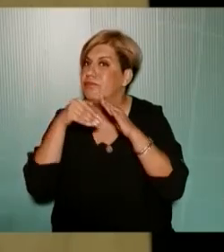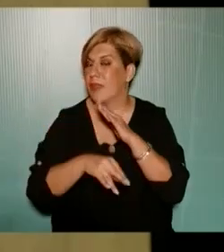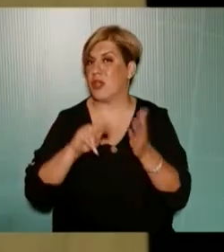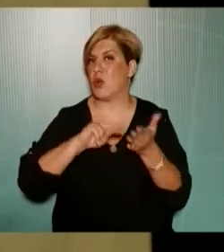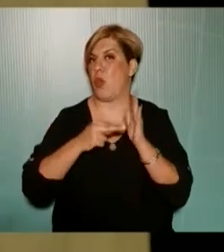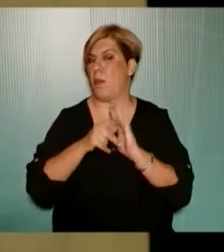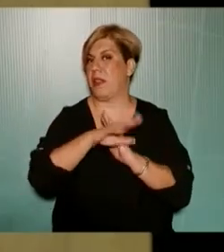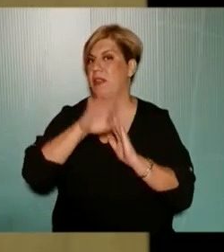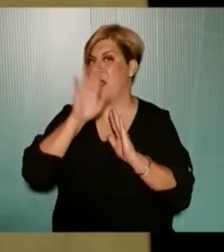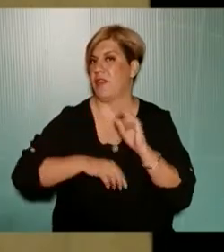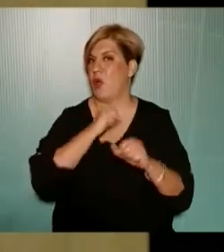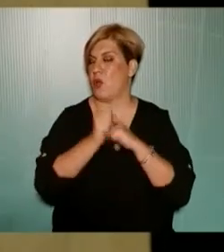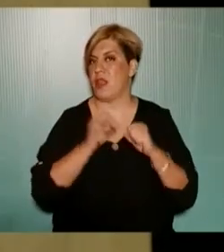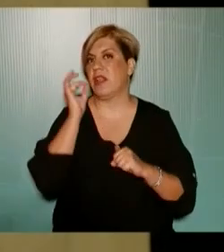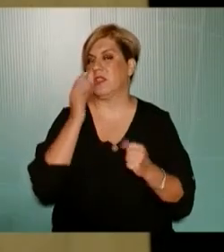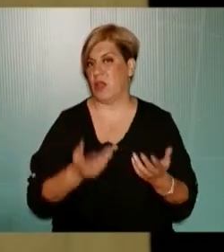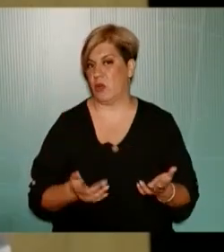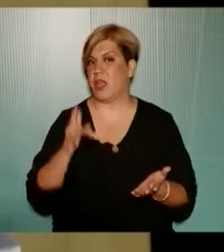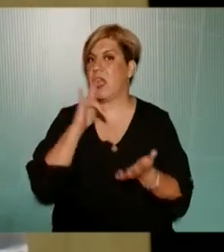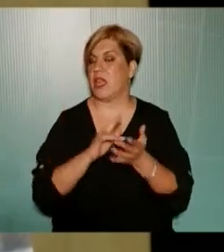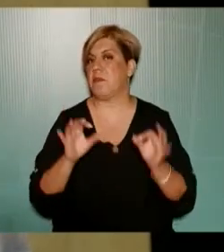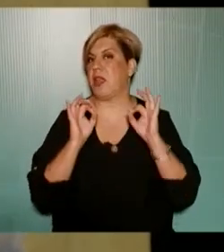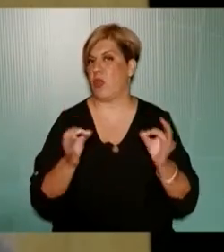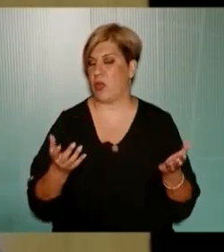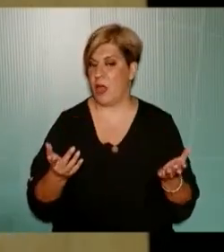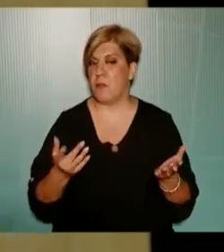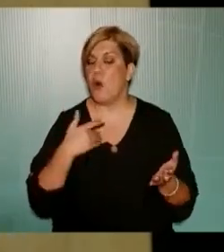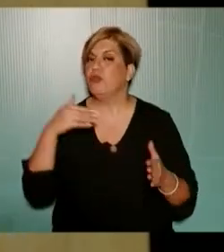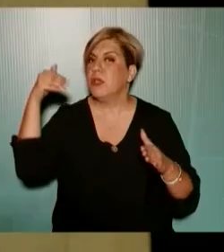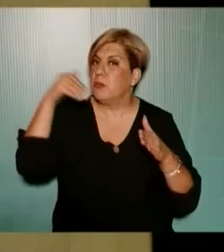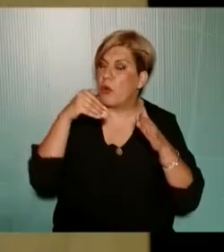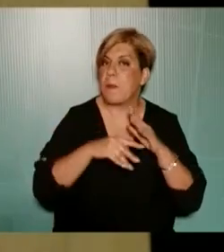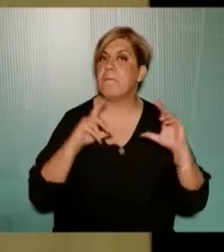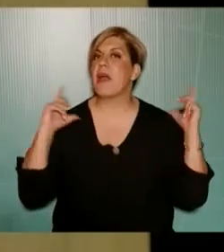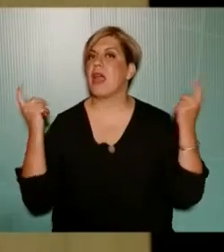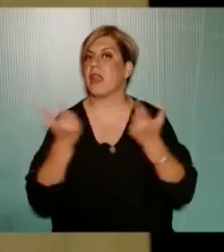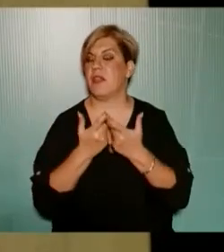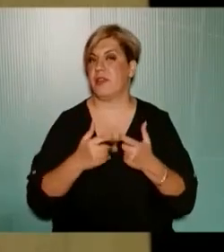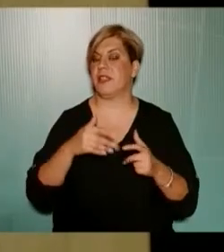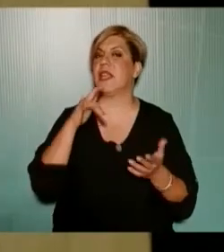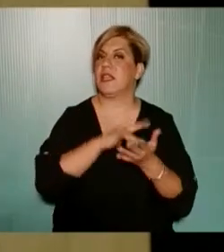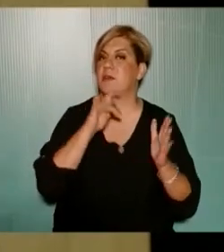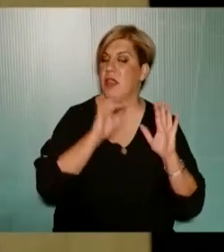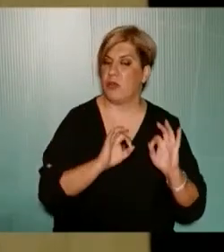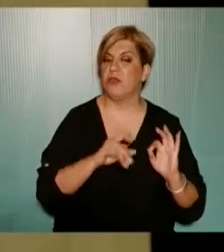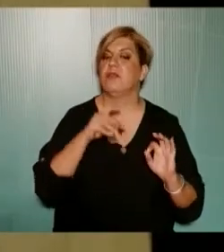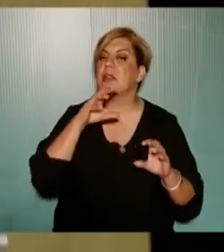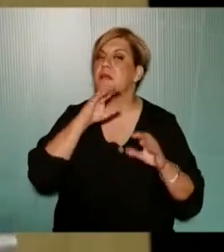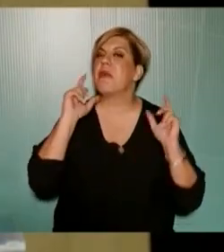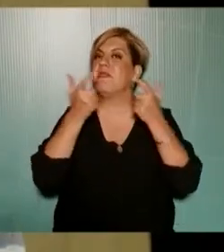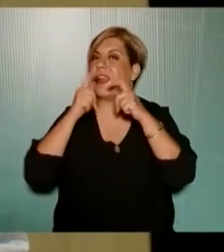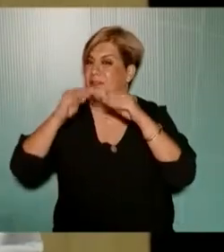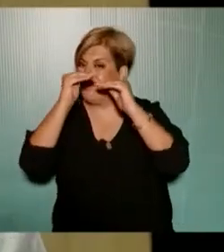οικονομικά τα τελευταία χρόνια η Θεσσαλονίκη και η Κεντρική Μακεδονία Πώς υποχωρεί η περιφέρεια της Κεντρικής Μακεδονίας την κατάθαξη των περιφερειών